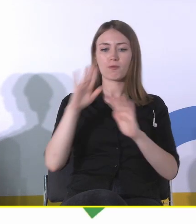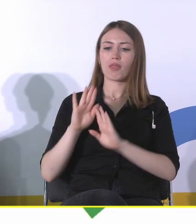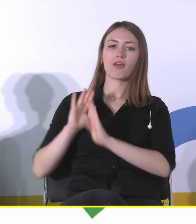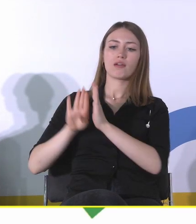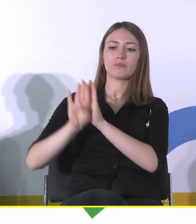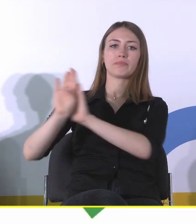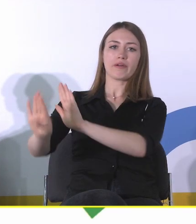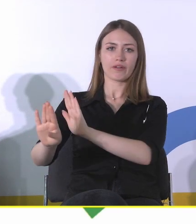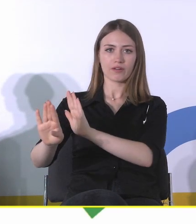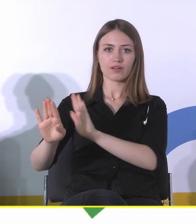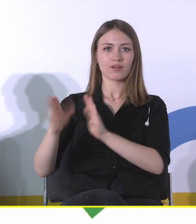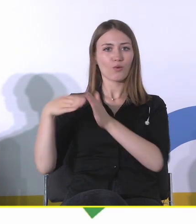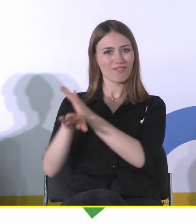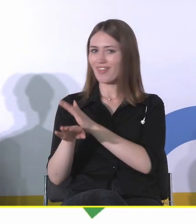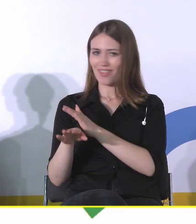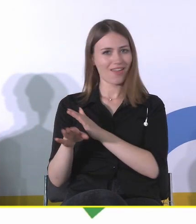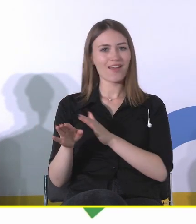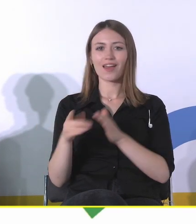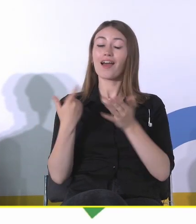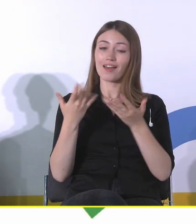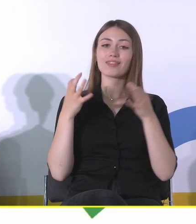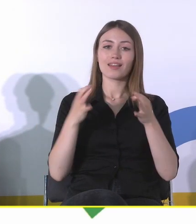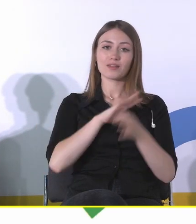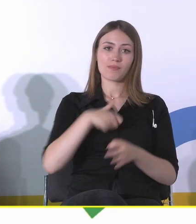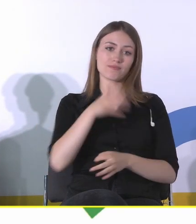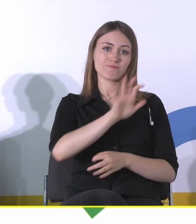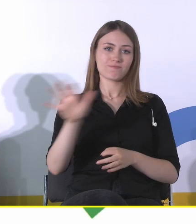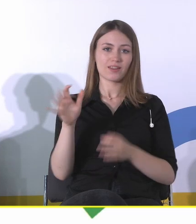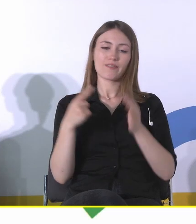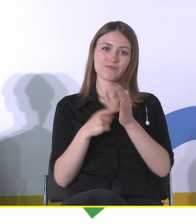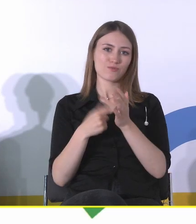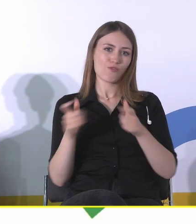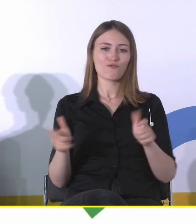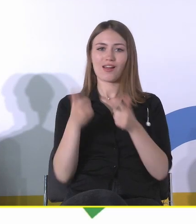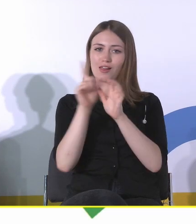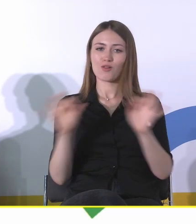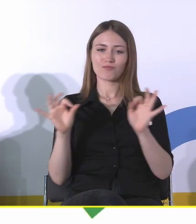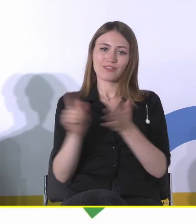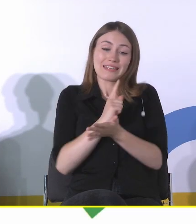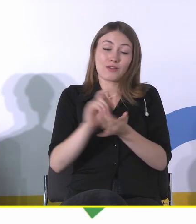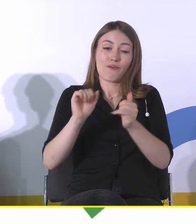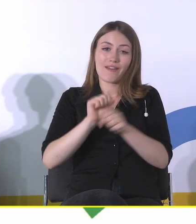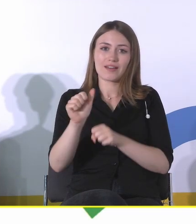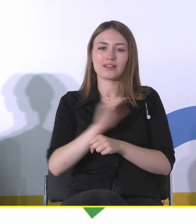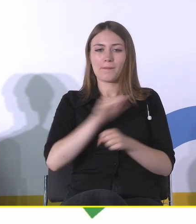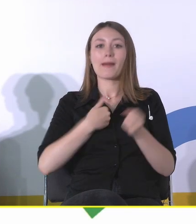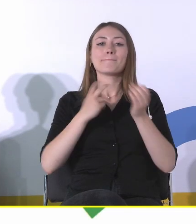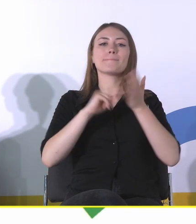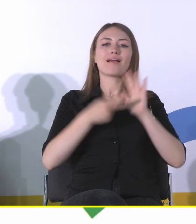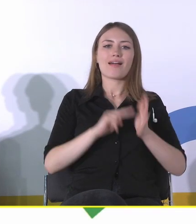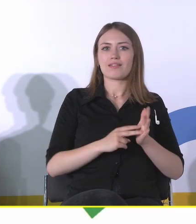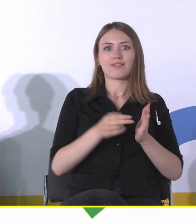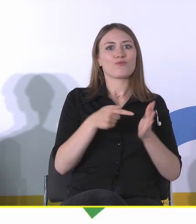niestety wygląda na to, że tak mogłoby się wydarzyć. Sądząc po planach operacyjnych, których nie ma,